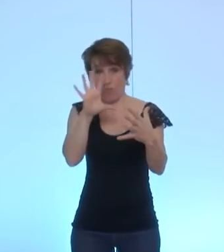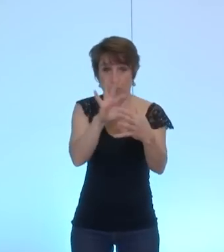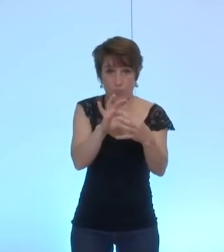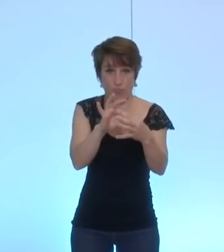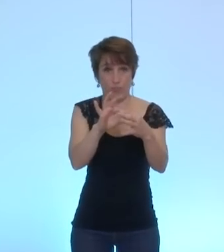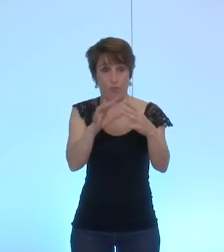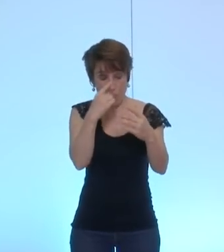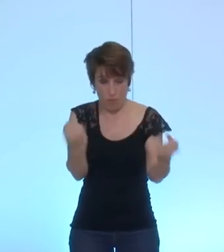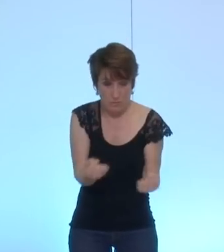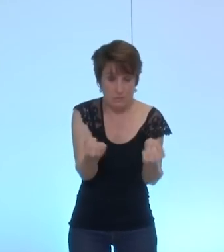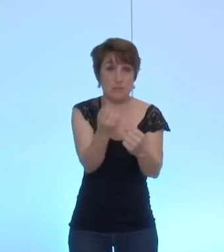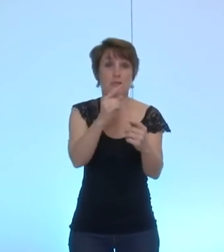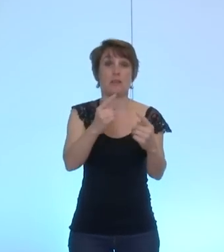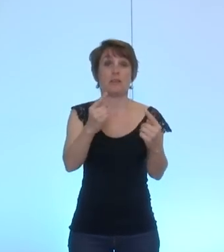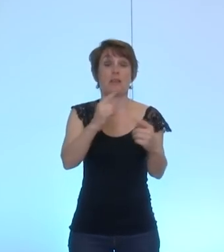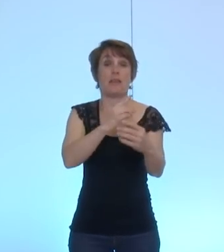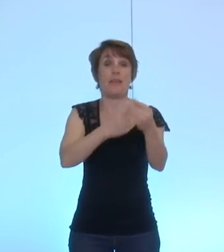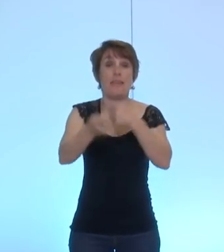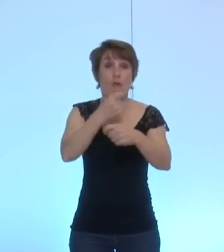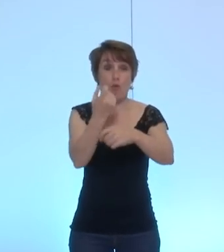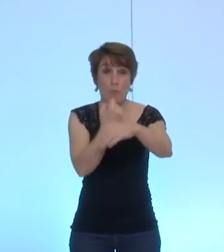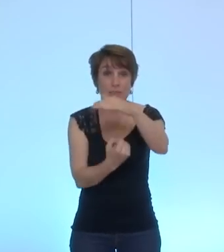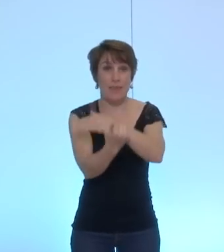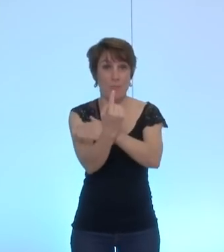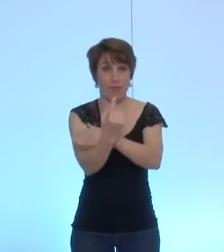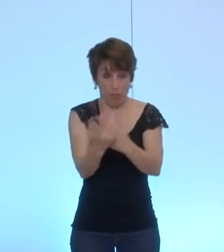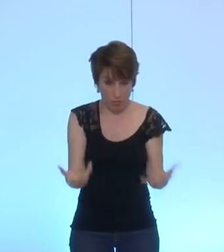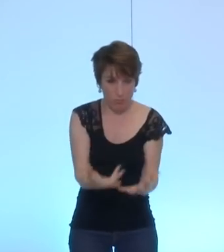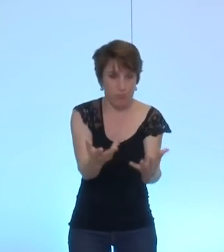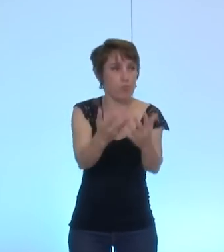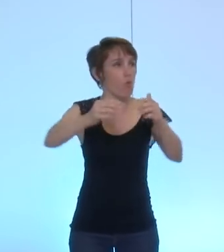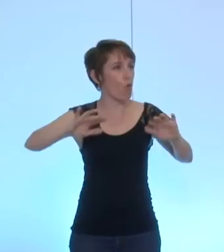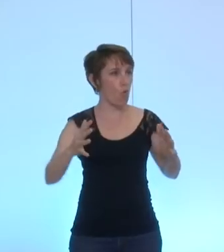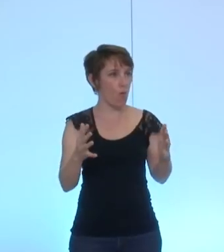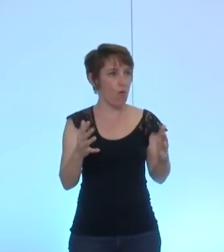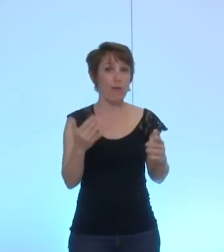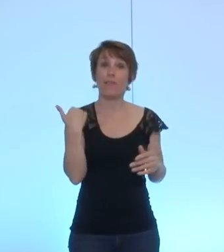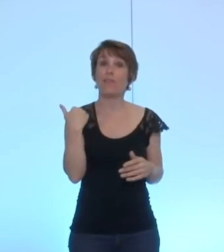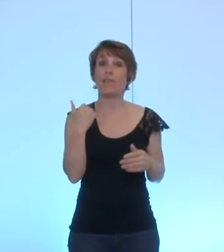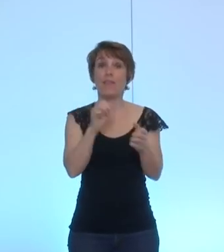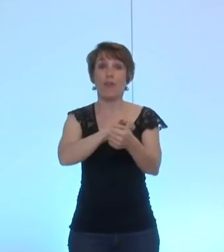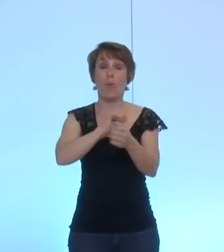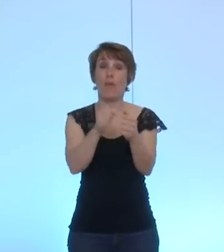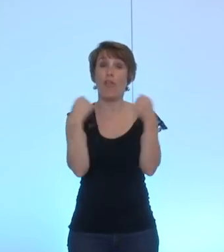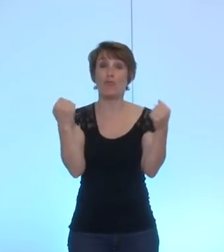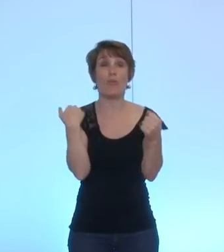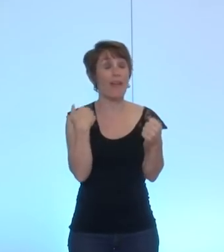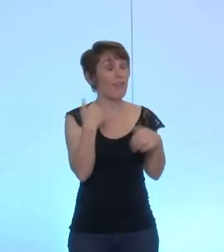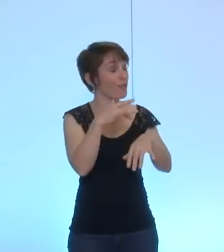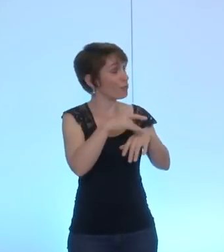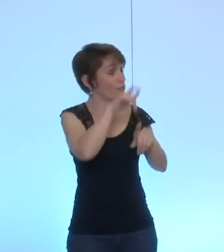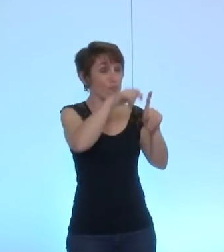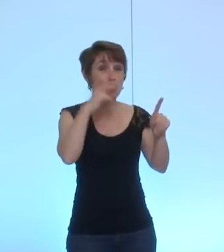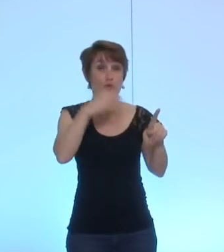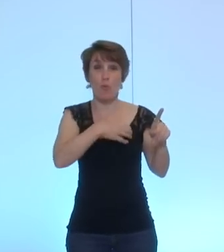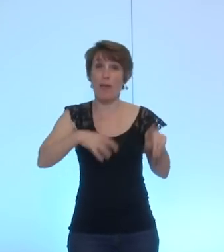avez évoqué dans la presse, qui était un principe qui est loin d'être inintéressant, il aurait été peut-être intéressant que ce soir, autant dire les